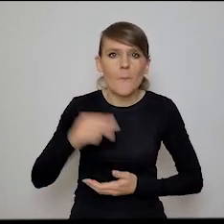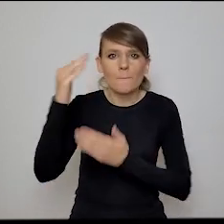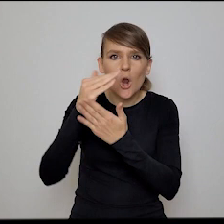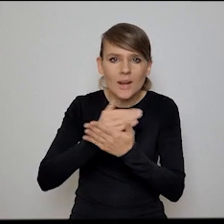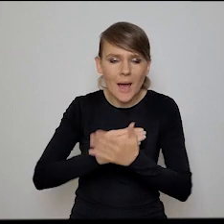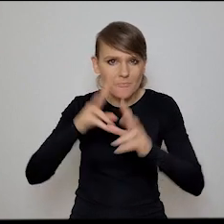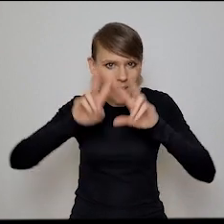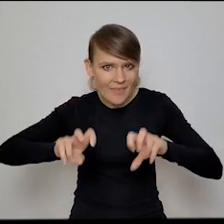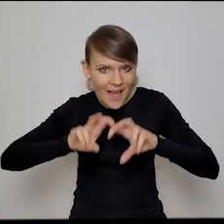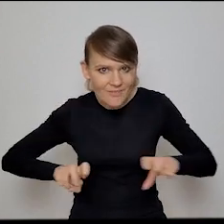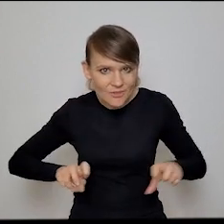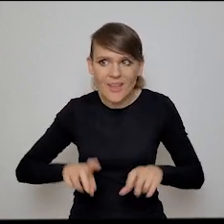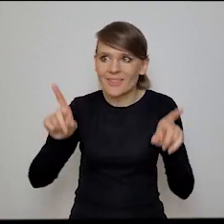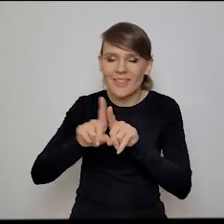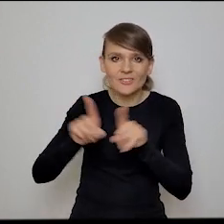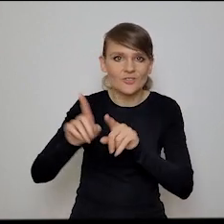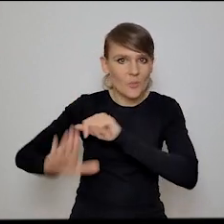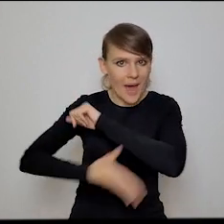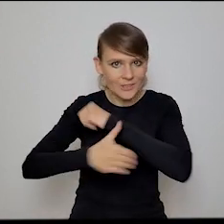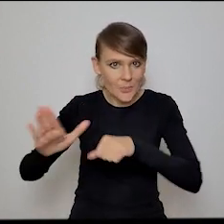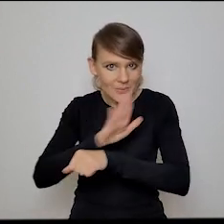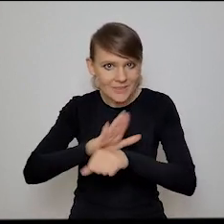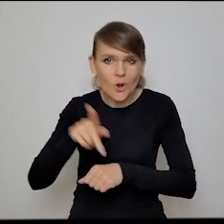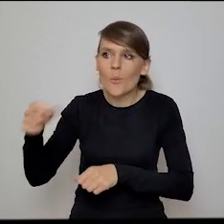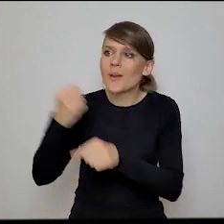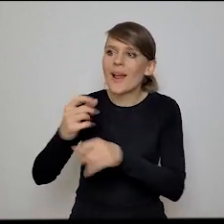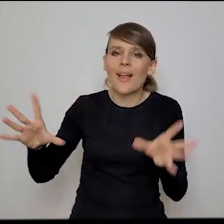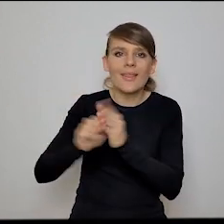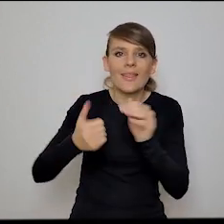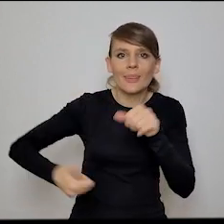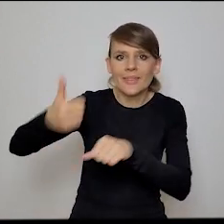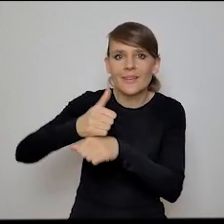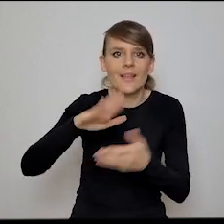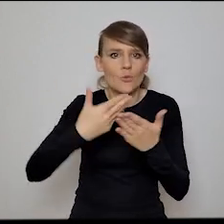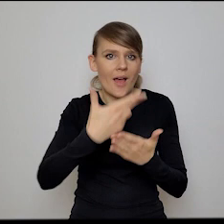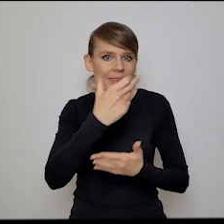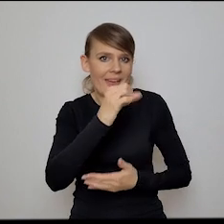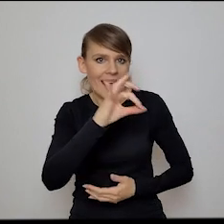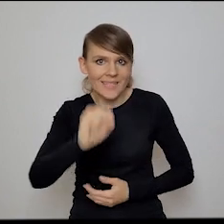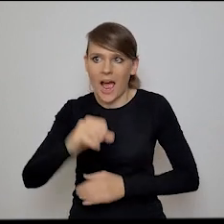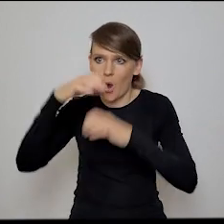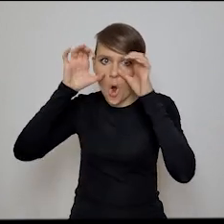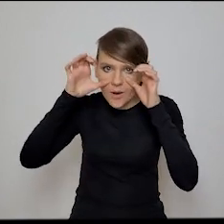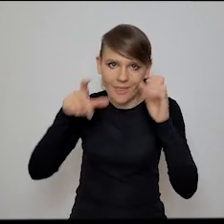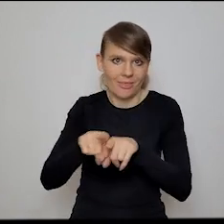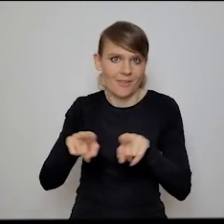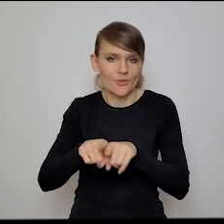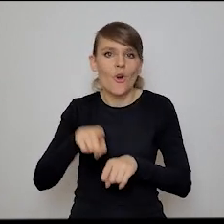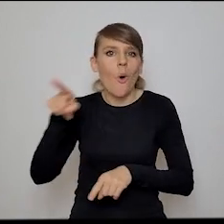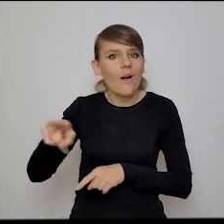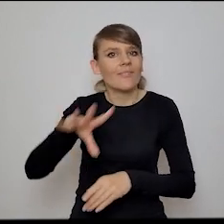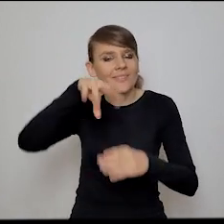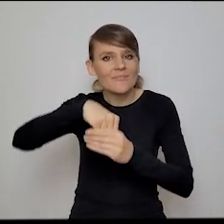programy badawcze i też wsparcia biznesu, bo on pracuje z liderami takich organizacji jak NASA, czy Google też, gdzie